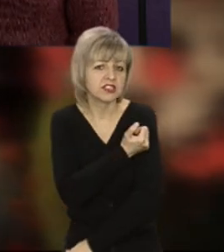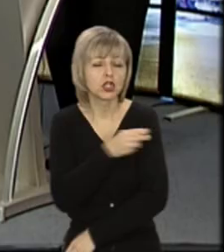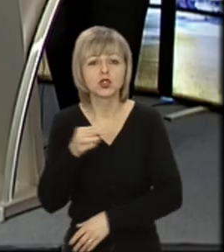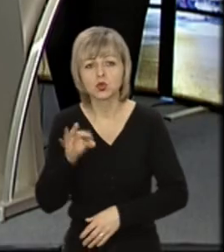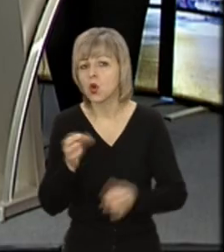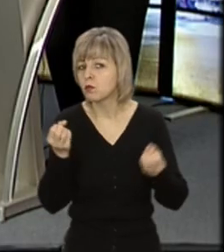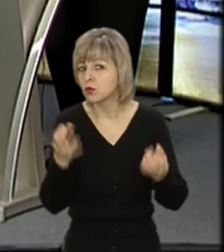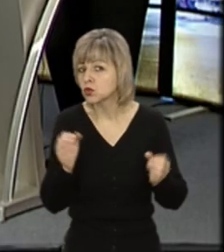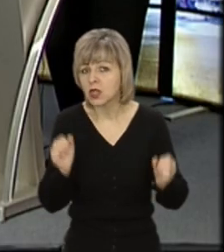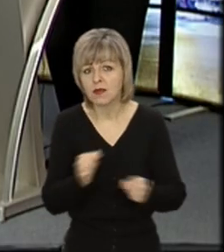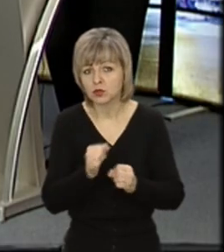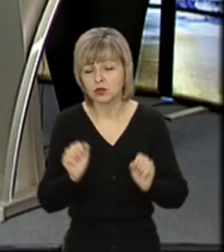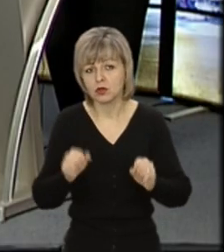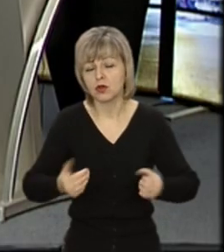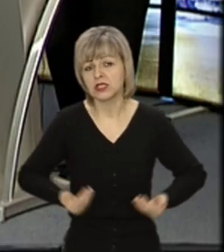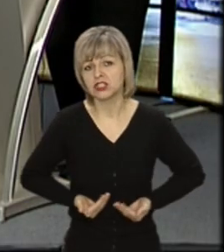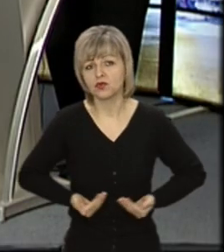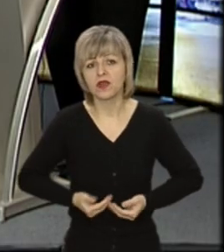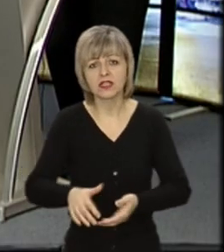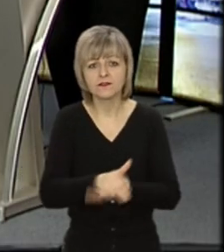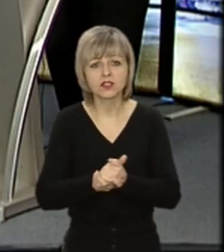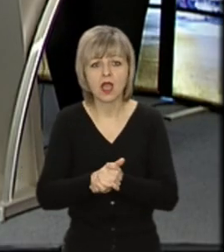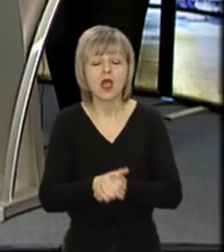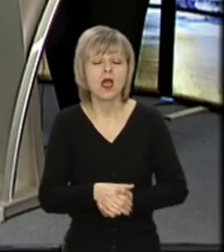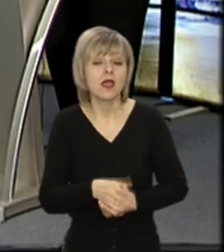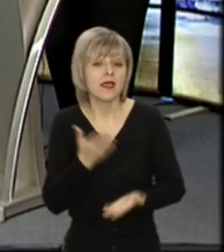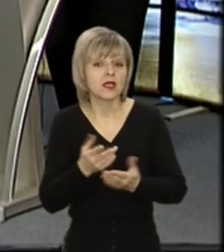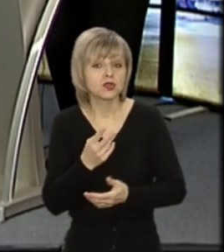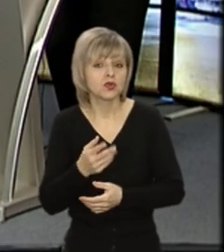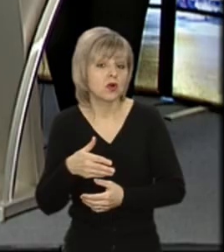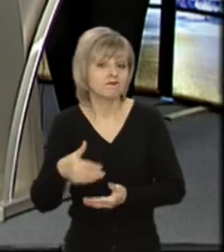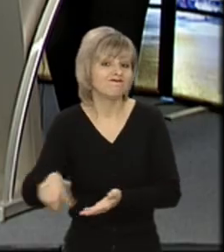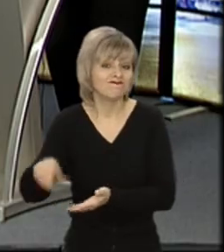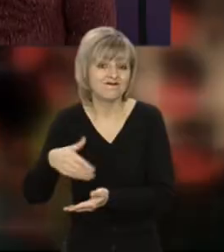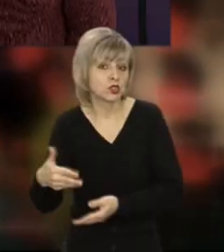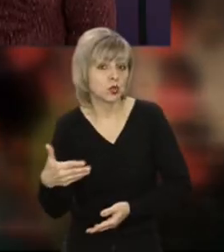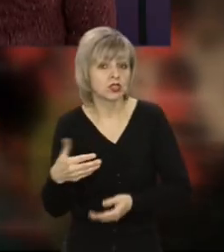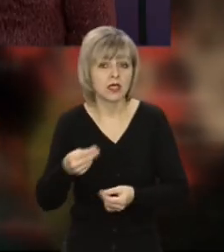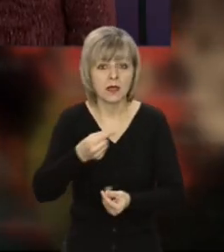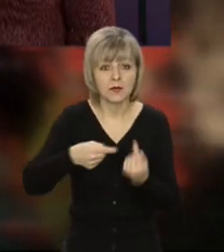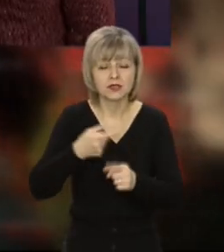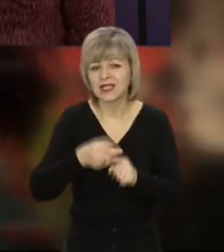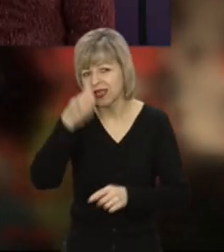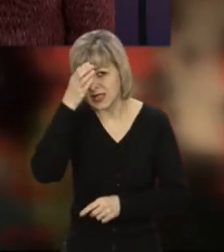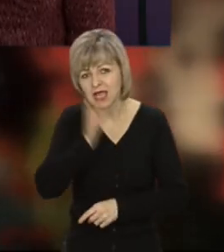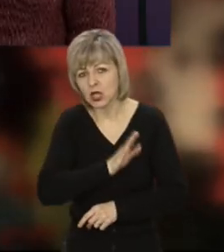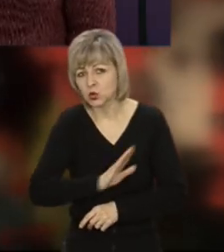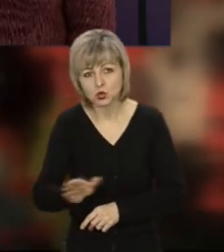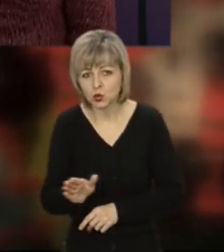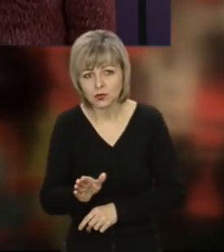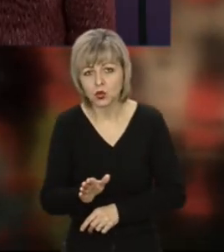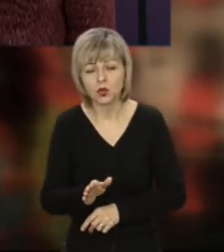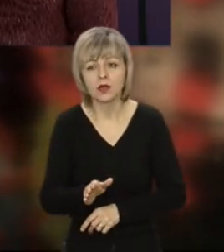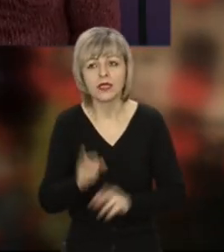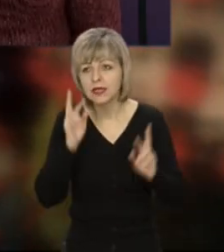то просто неможливо буде існувати в суспільстві. З точки зору бізнесової це нерозумно і неможливо, тому що бізнес, він саме